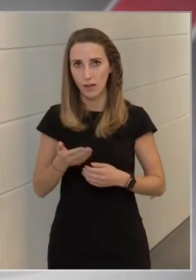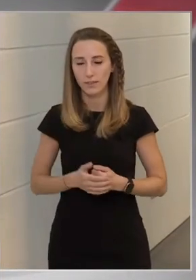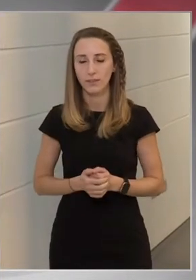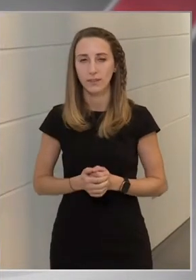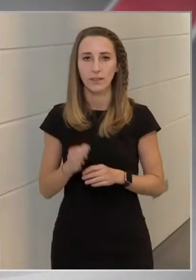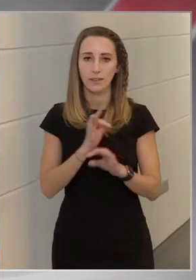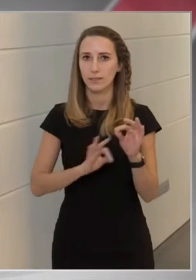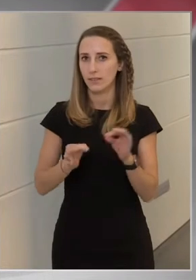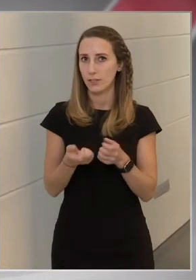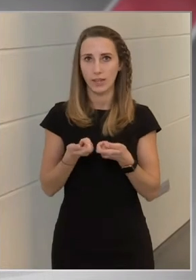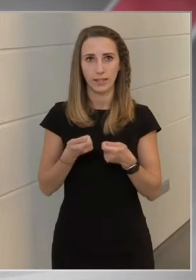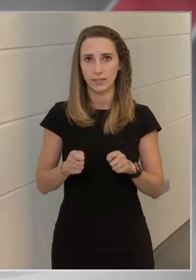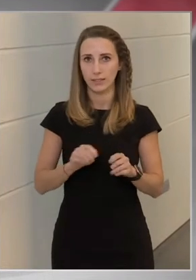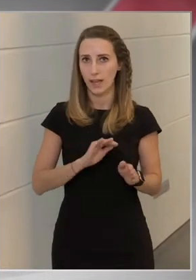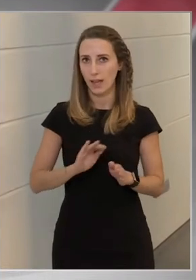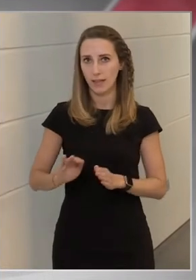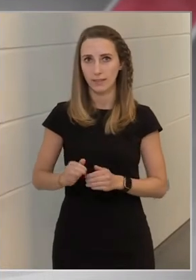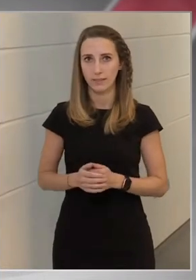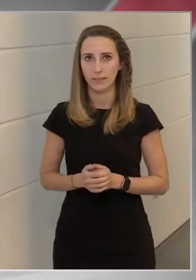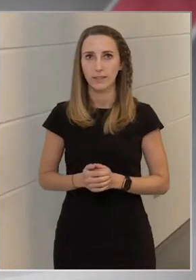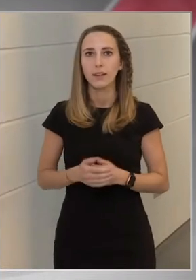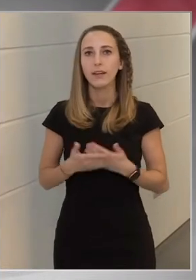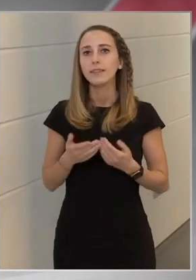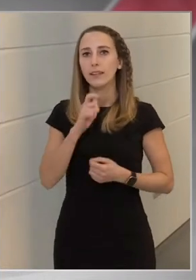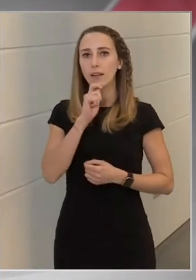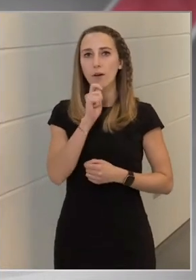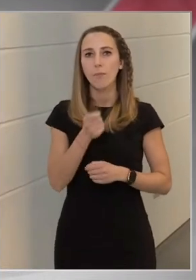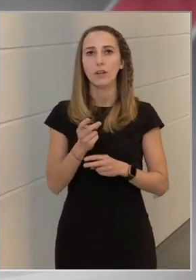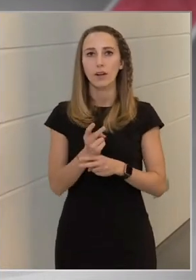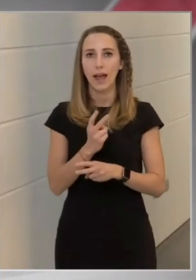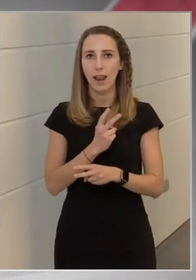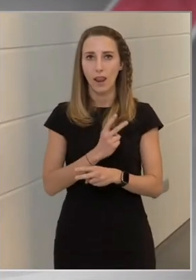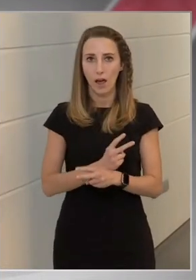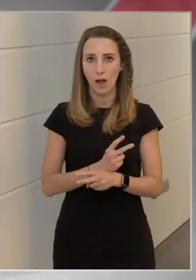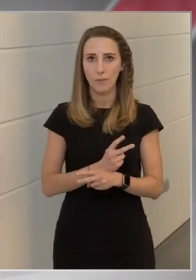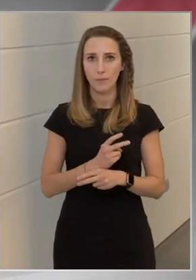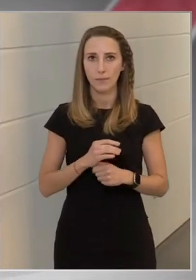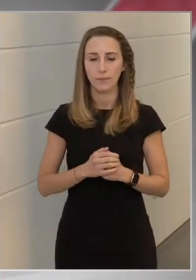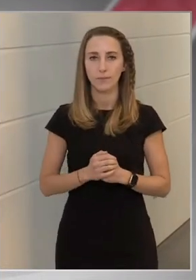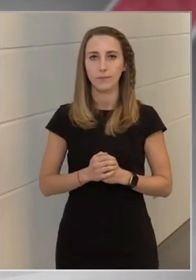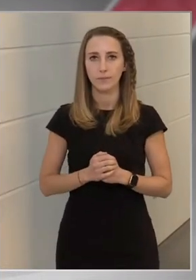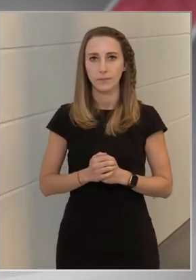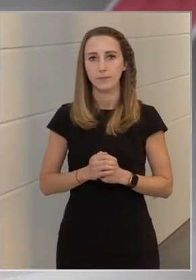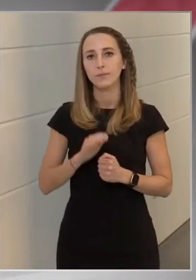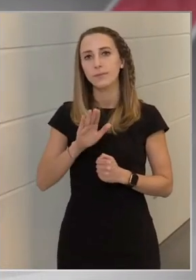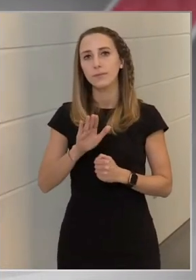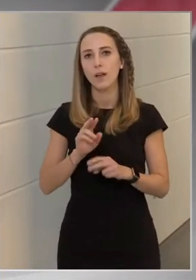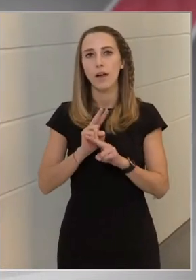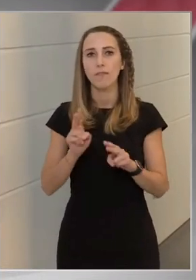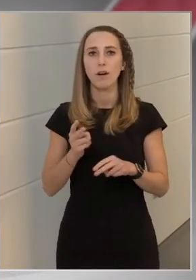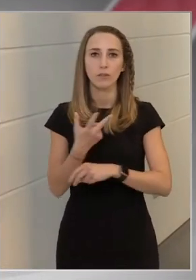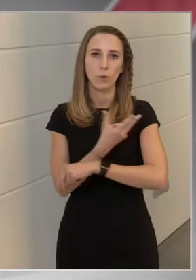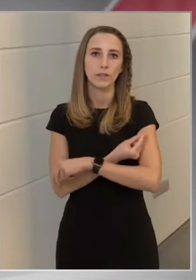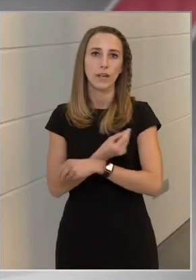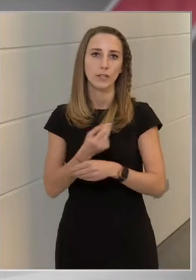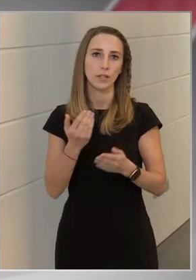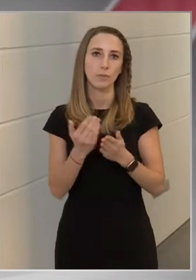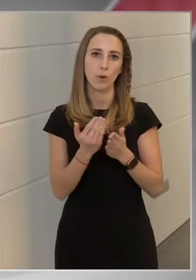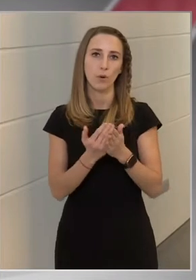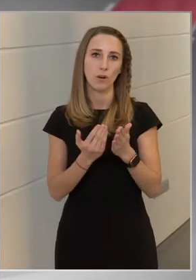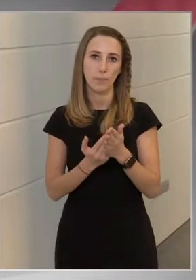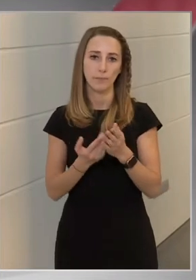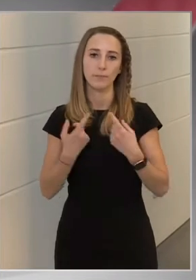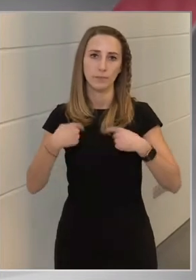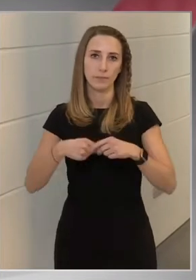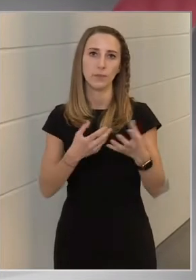teljesen kizárt, tehát a Magyar Állam van oltási programja, mi szerzünk be